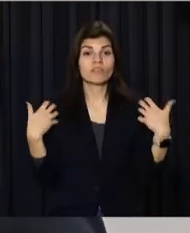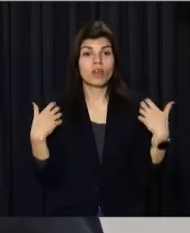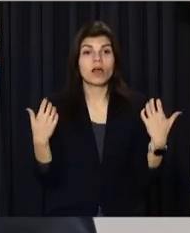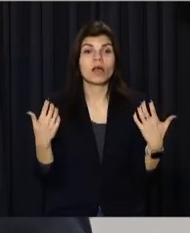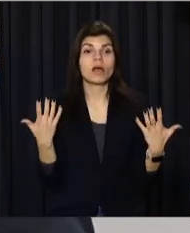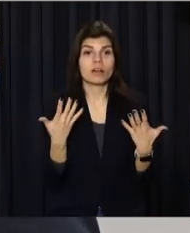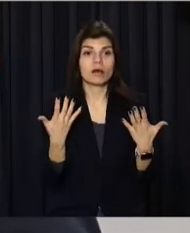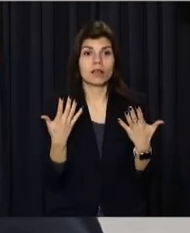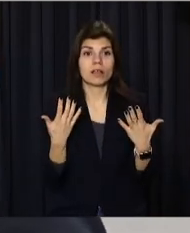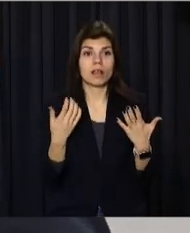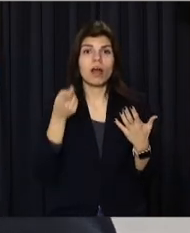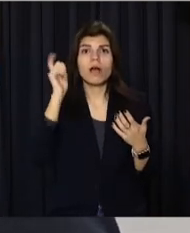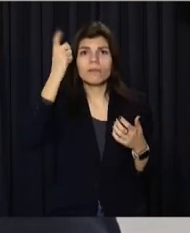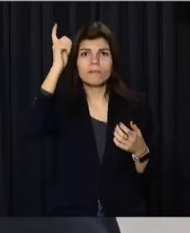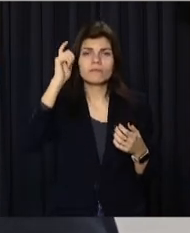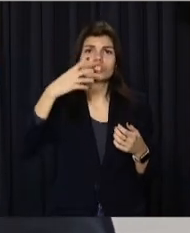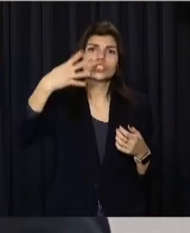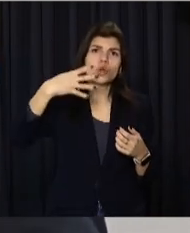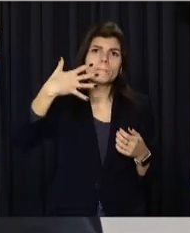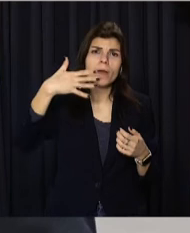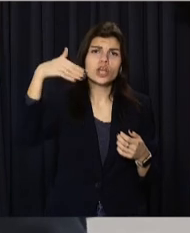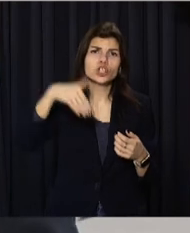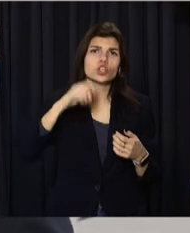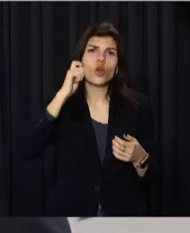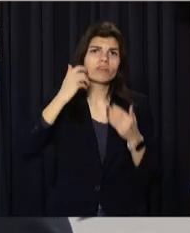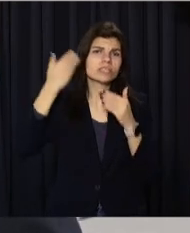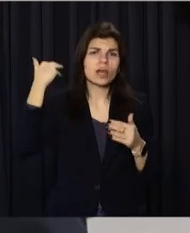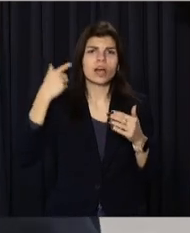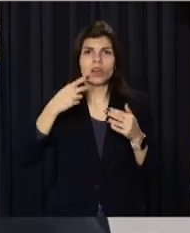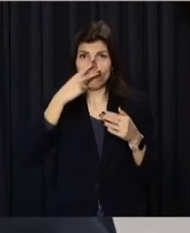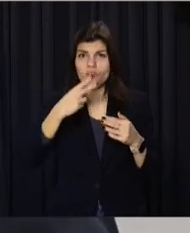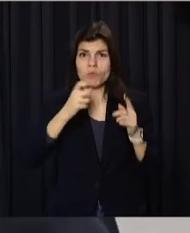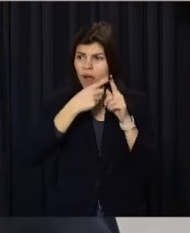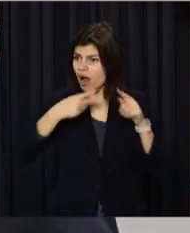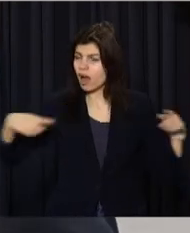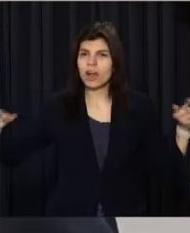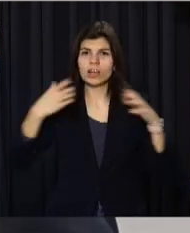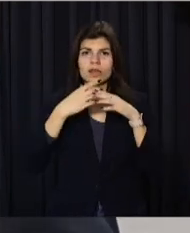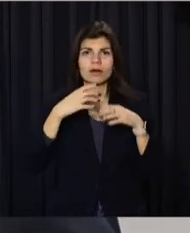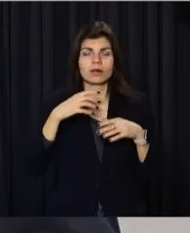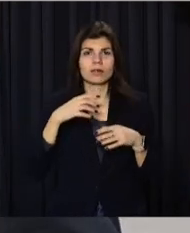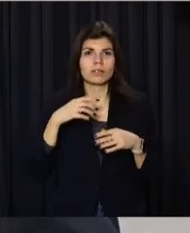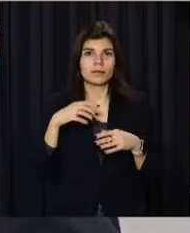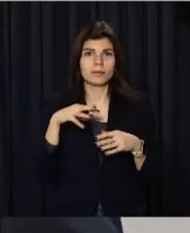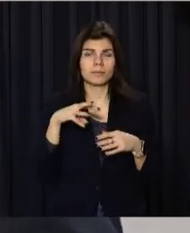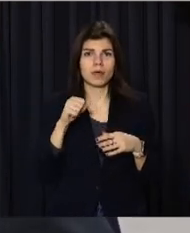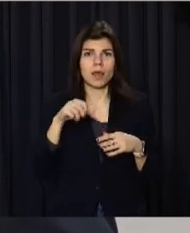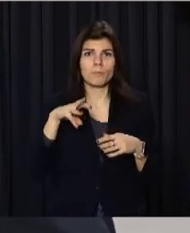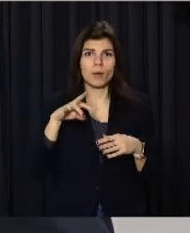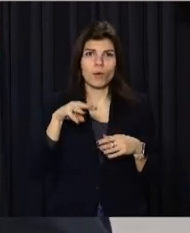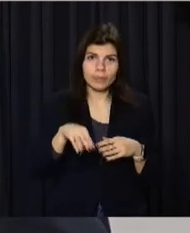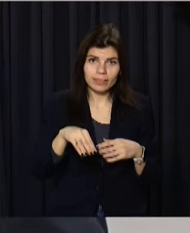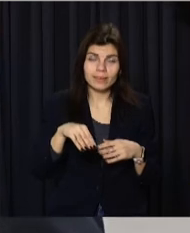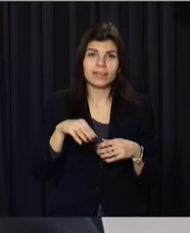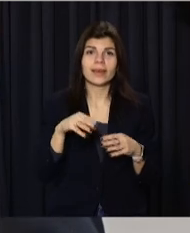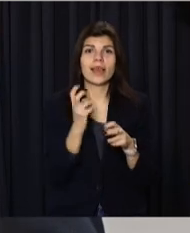сягають льодовикового періоду, 45 тисяч років, ви все це можете тут побачити. Які відносяться, це кістки